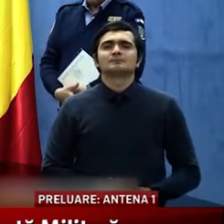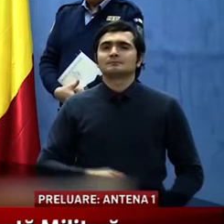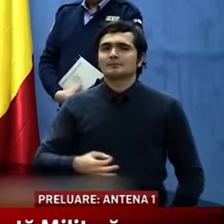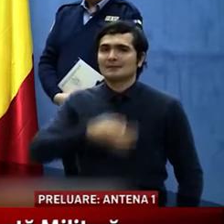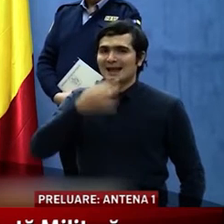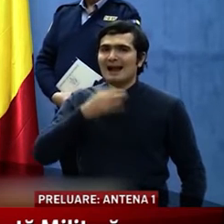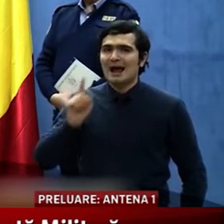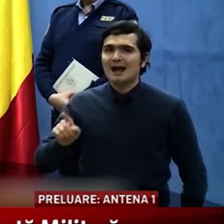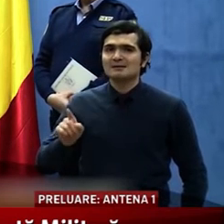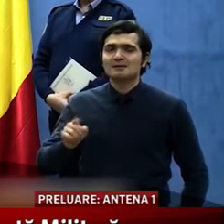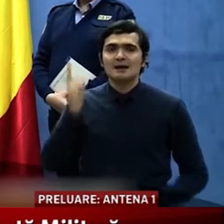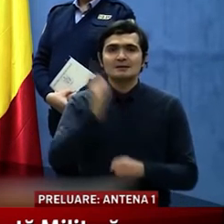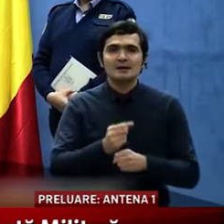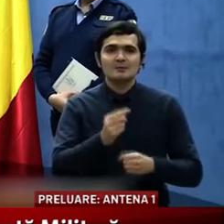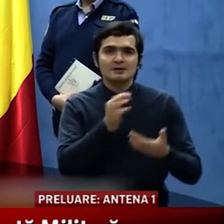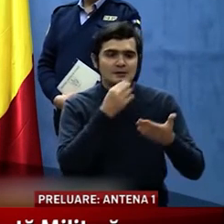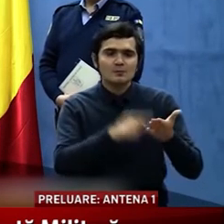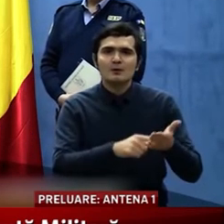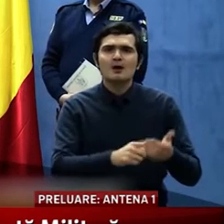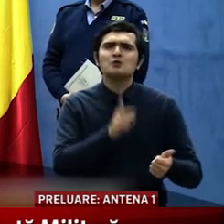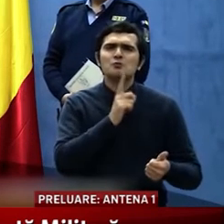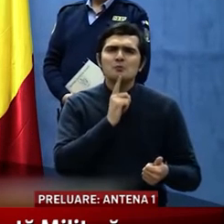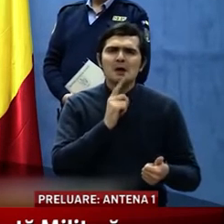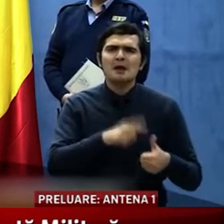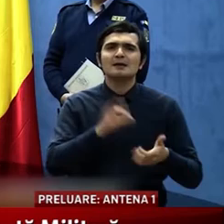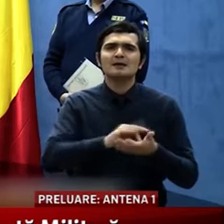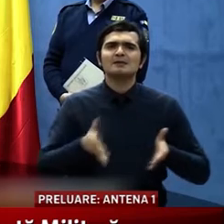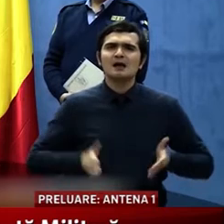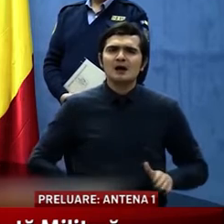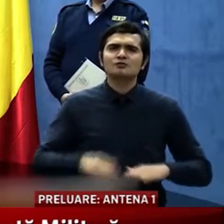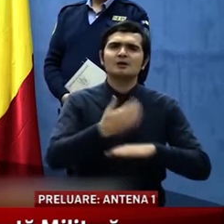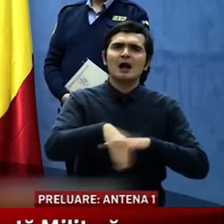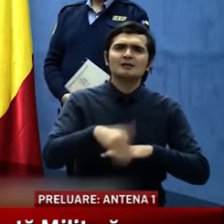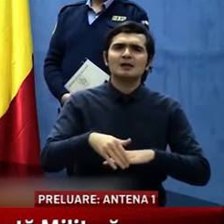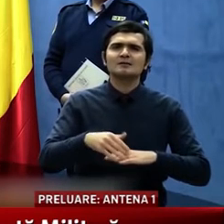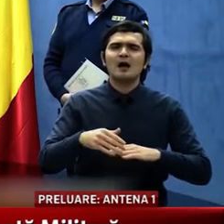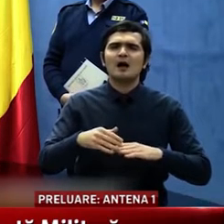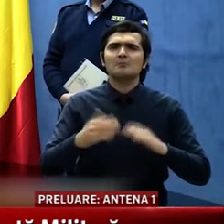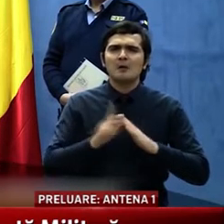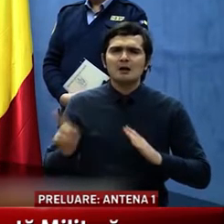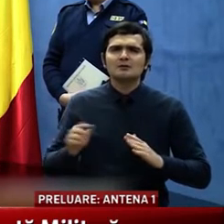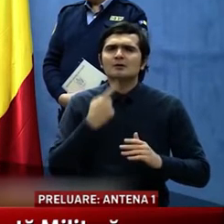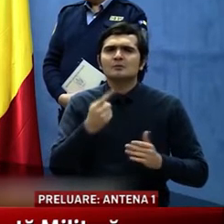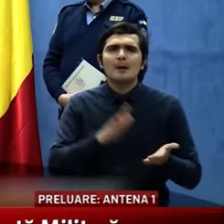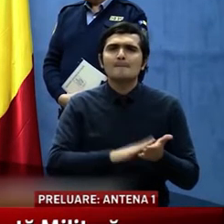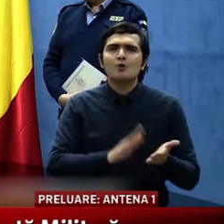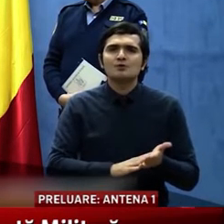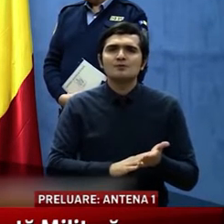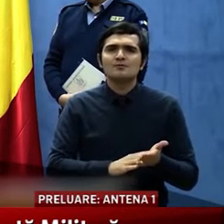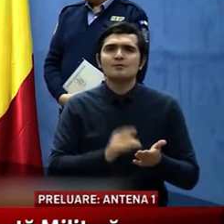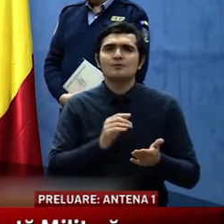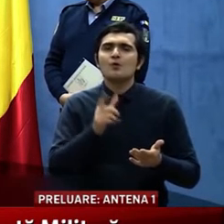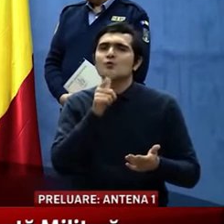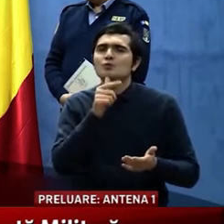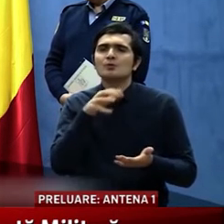Declarațiile trebuie să cuprindă numele, prenumele, data nașterii, adresa locuinței, motivul, locul